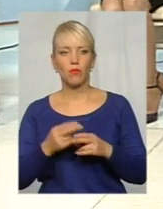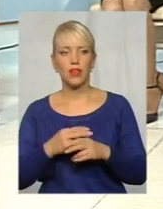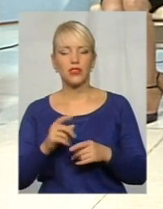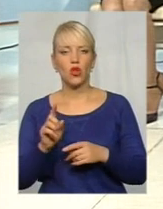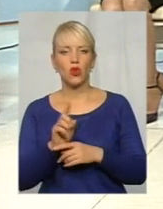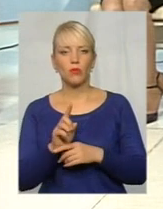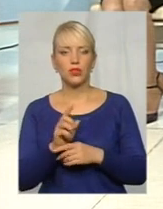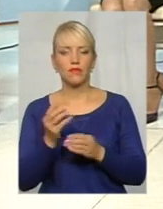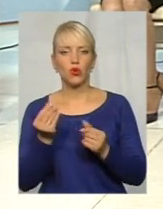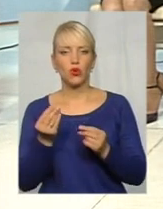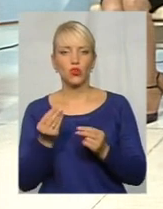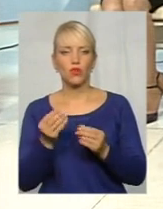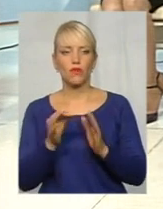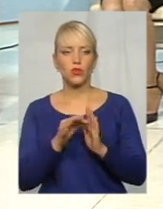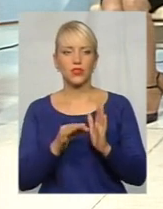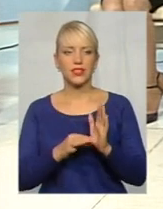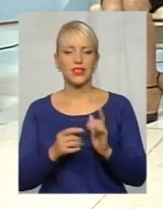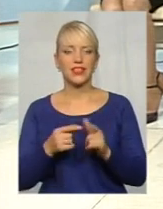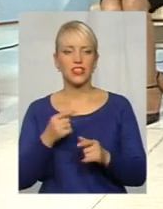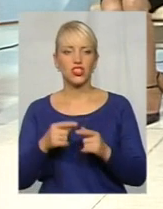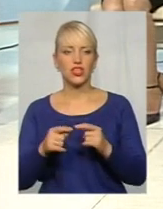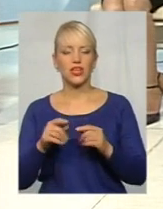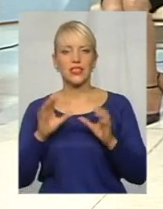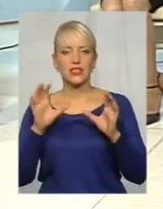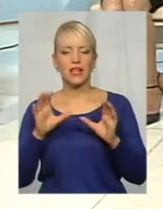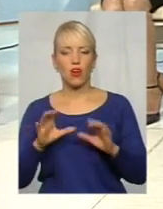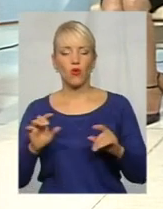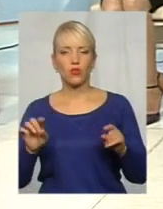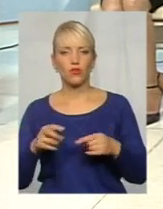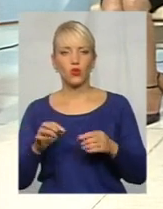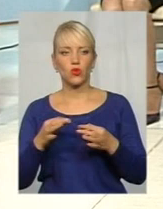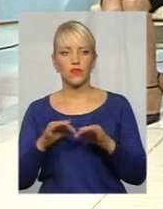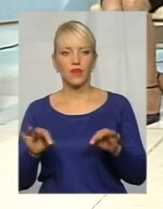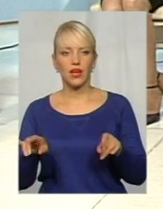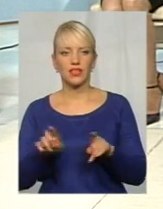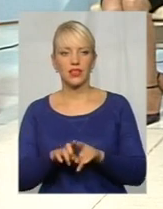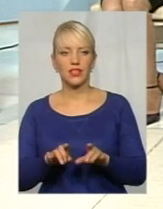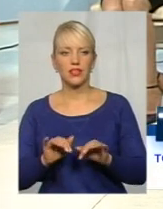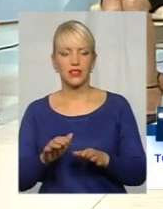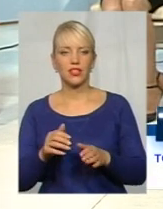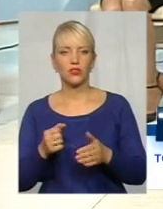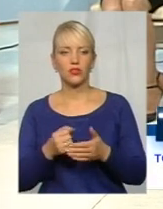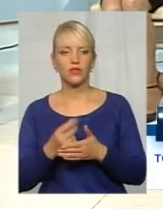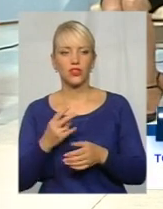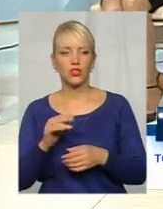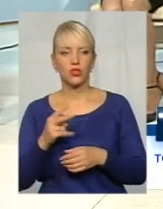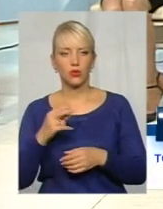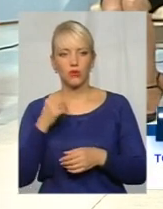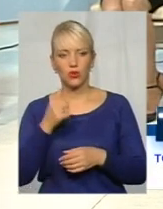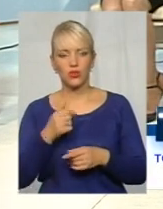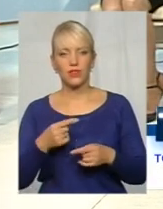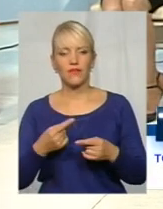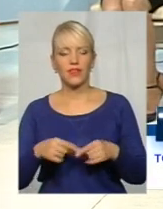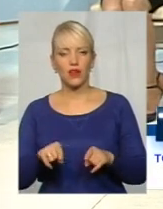-грошової оцінки? Чи законотворець дозволяє такі дії? Чи дозволяв у 2002 році? В даному